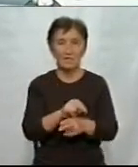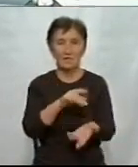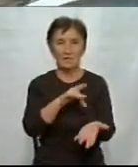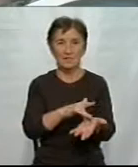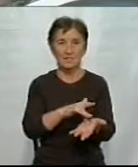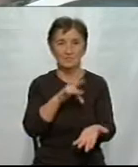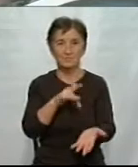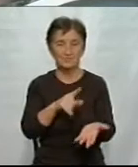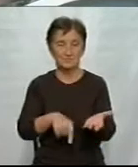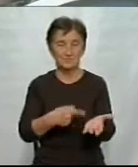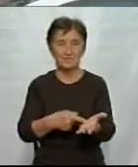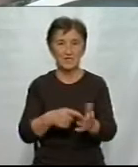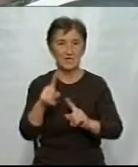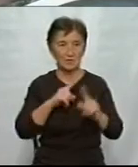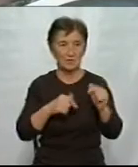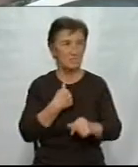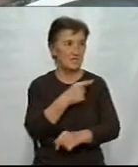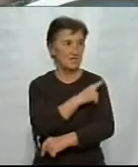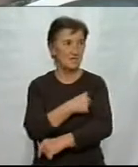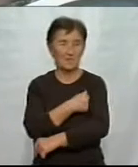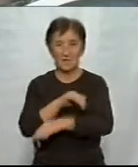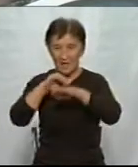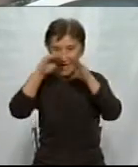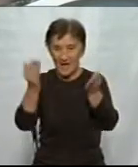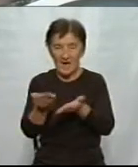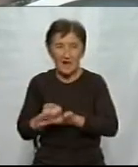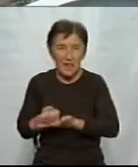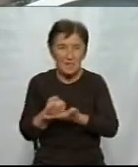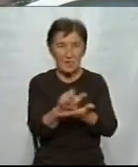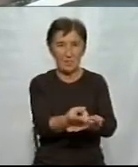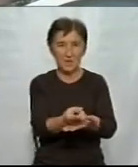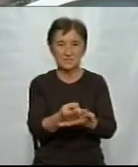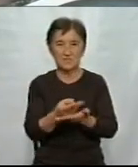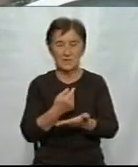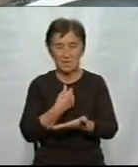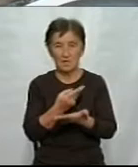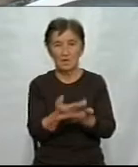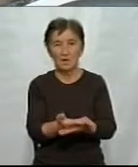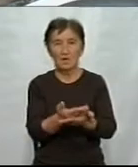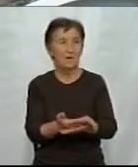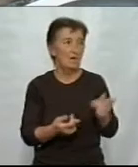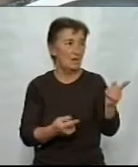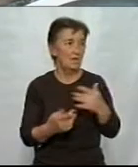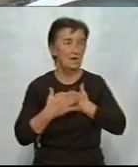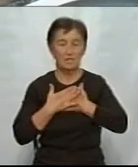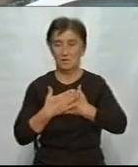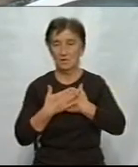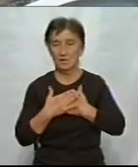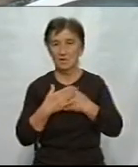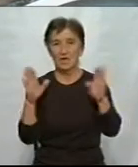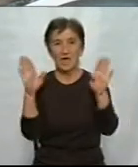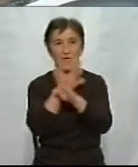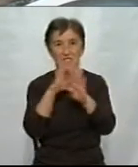лікарні. Мене відправили в реанімацію. В реанімації стаціонарно я дихав киснем.